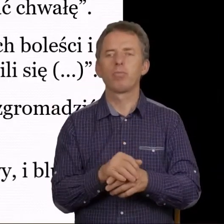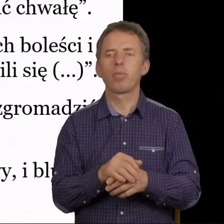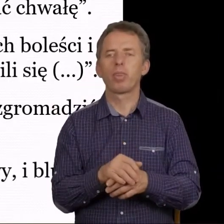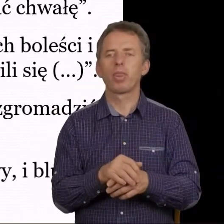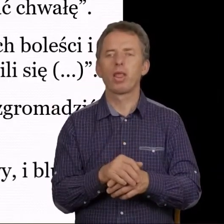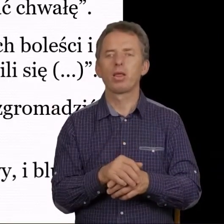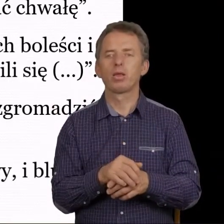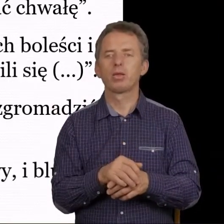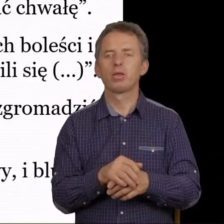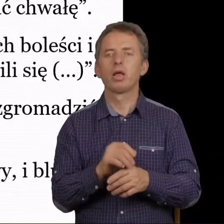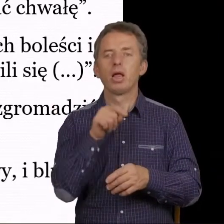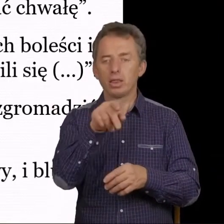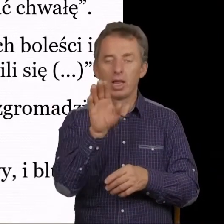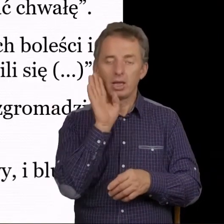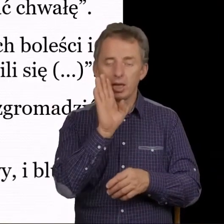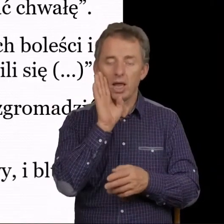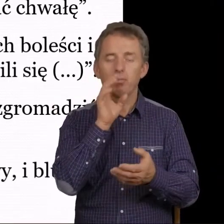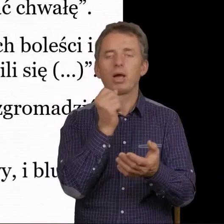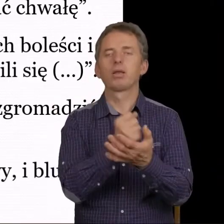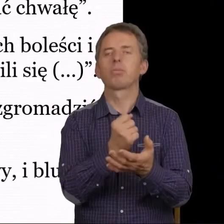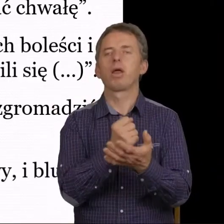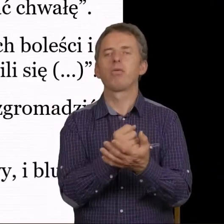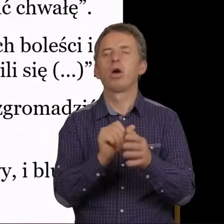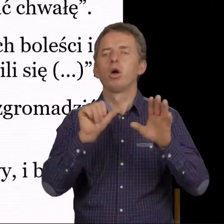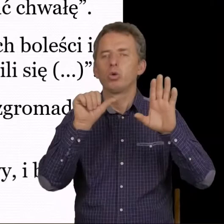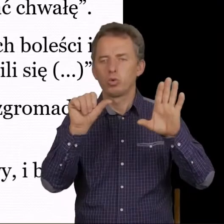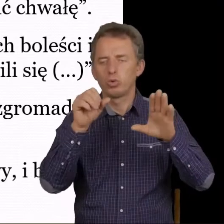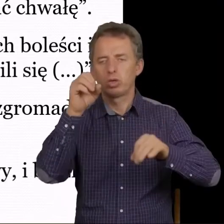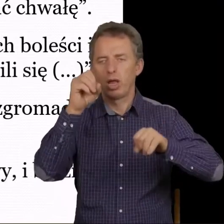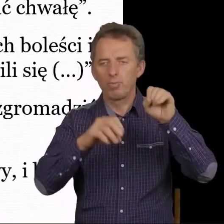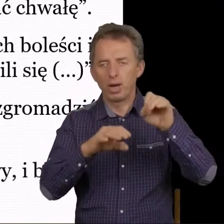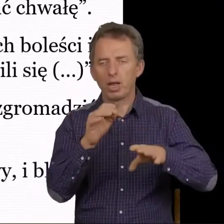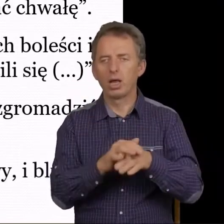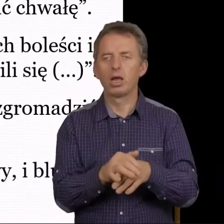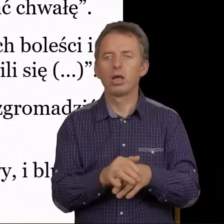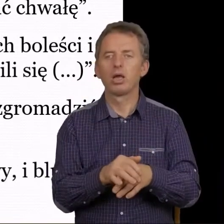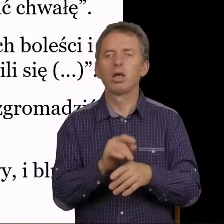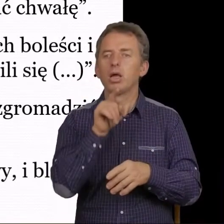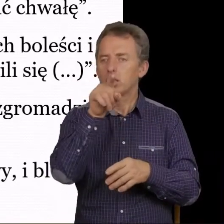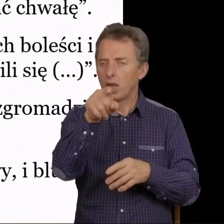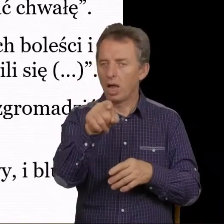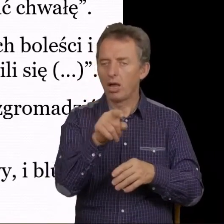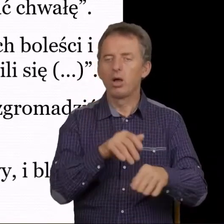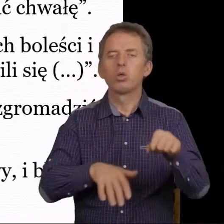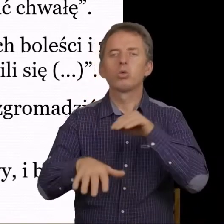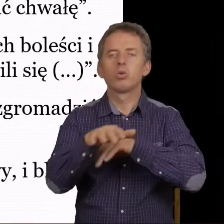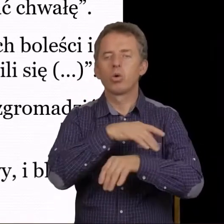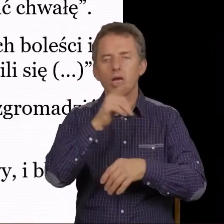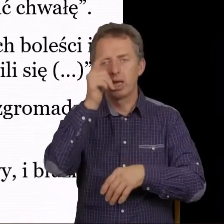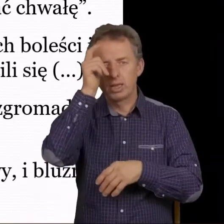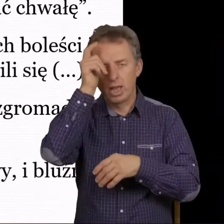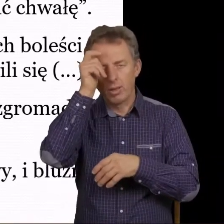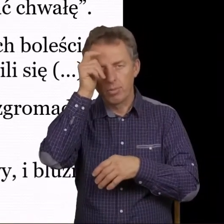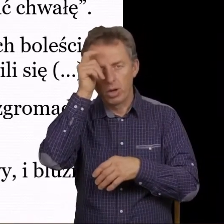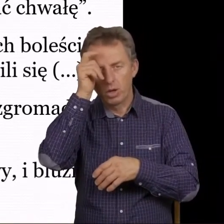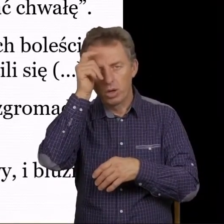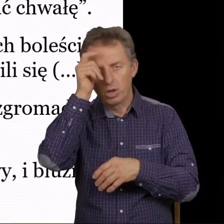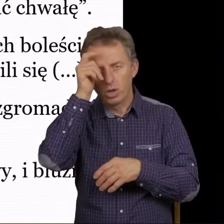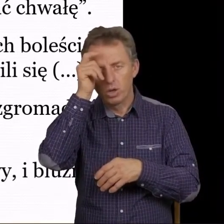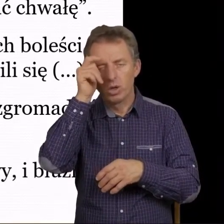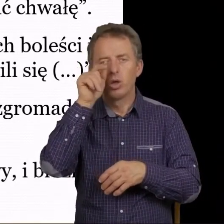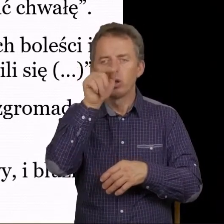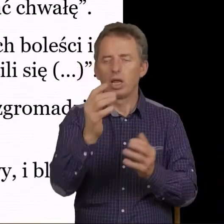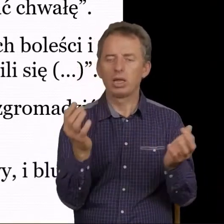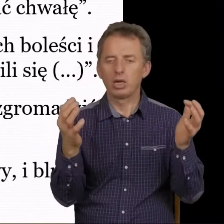Ta sama kwestia. Szósta plaga. Tam są te duchy demonów wychodzące, by